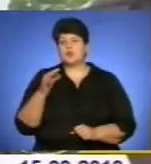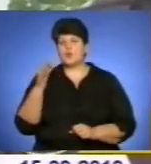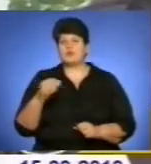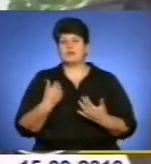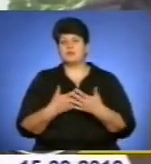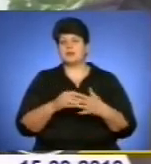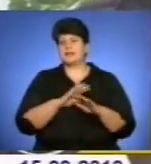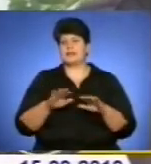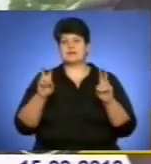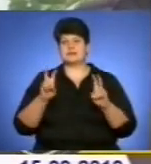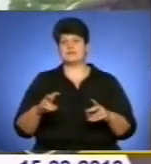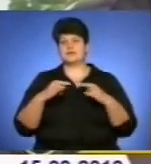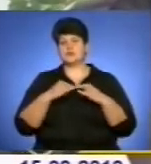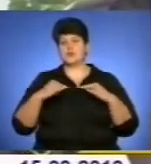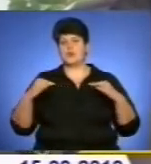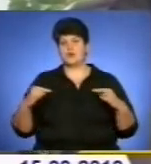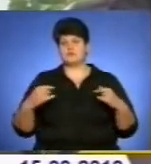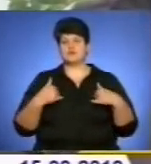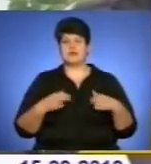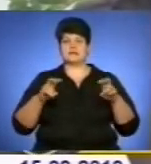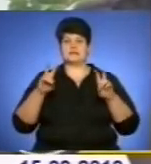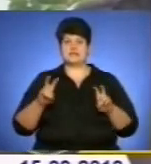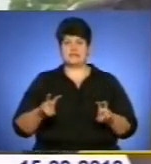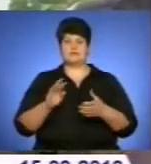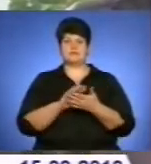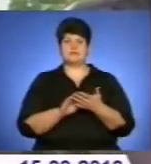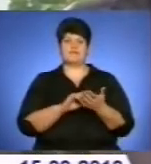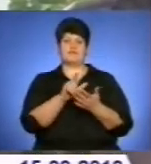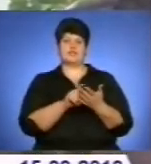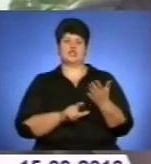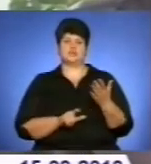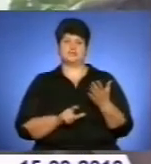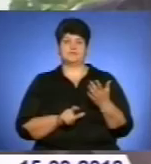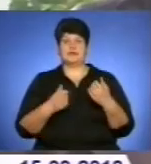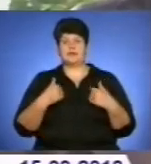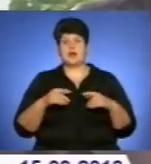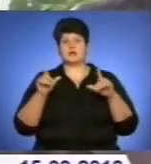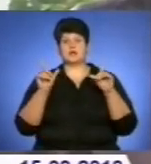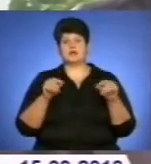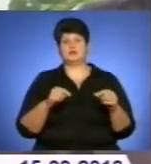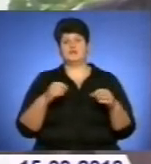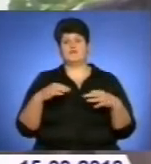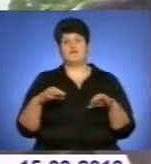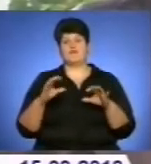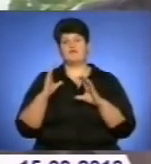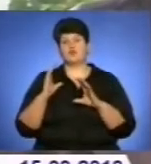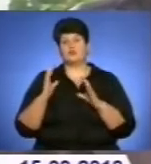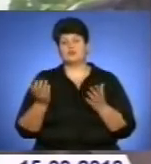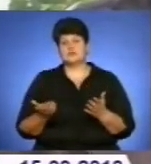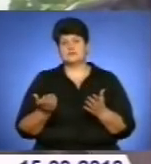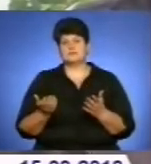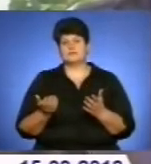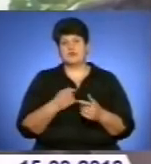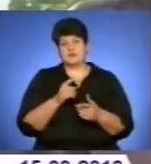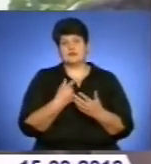участь левицького у громадськополітичному житті. Документи про створення народного руху України. Поет працює